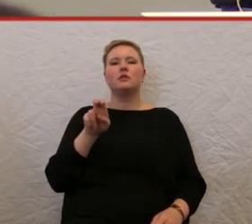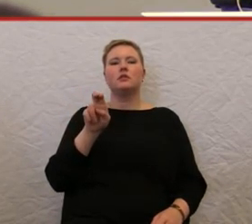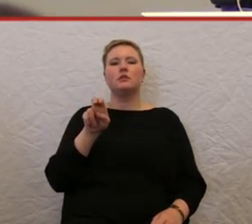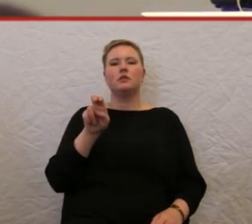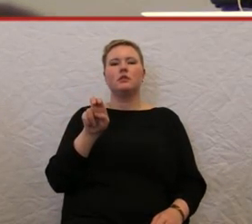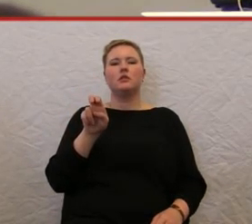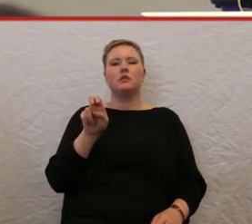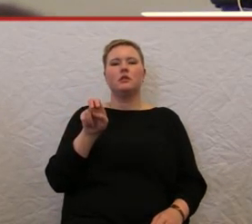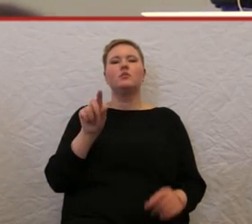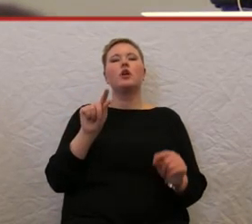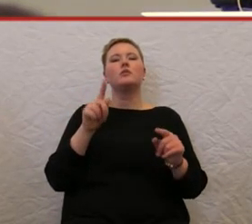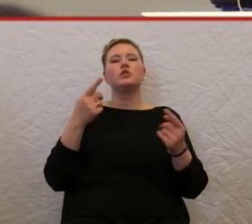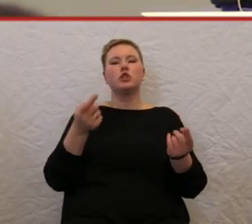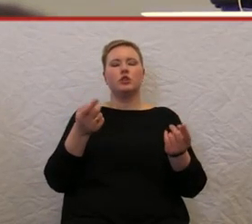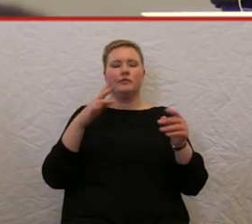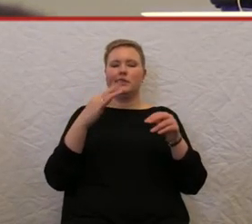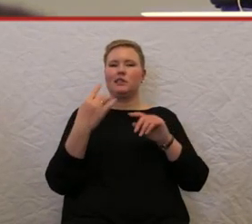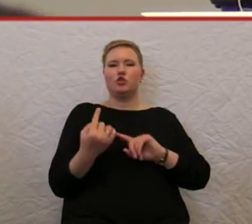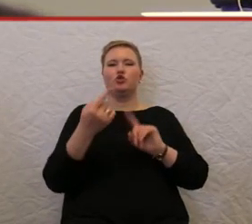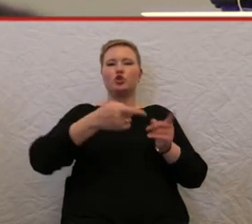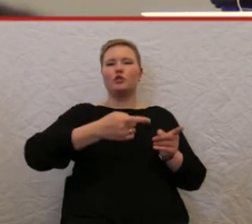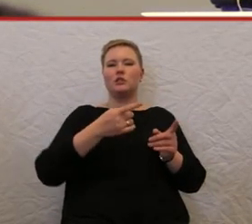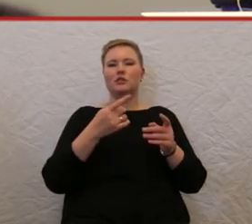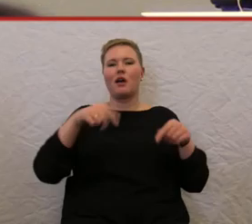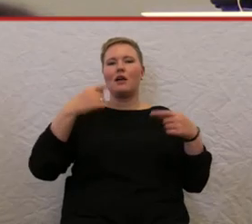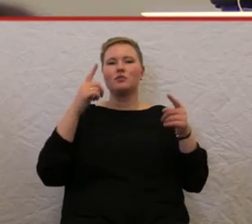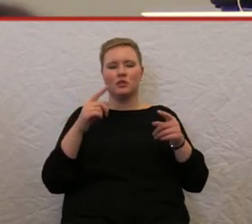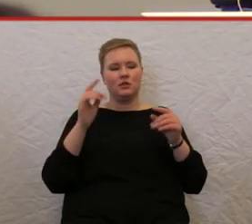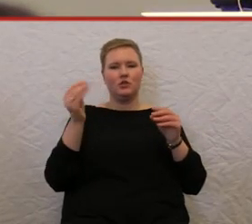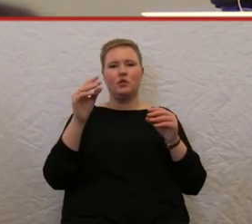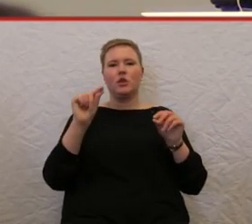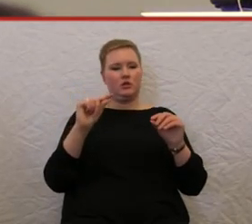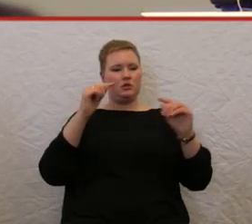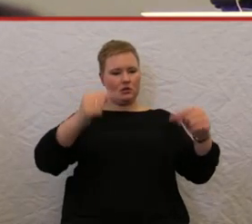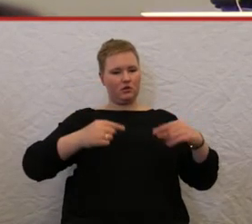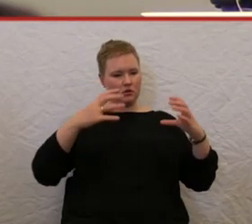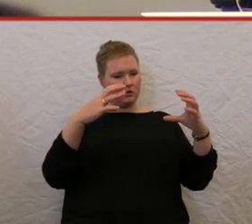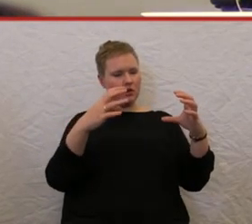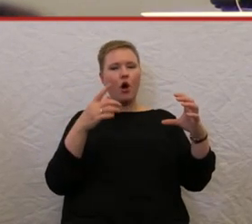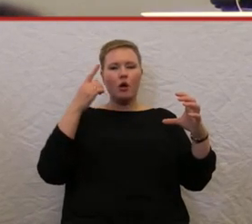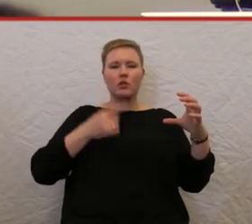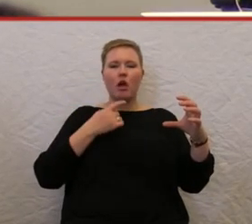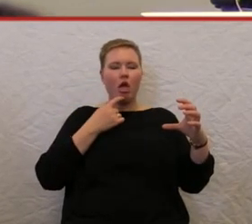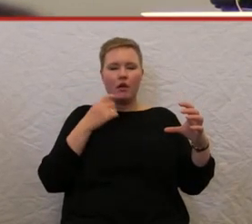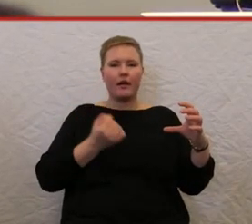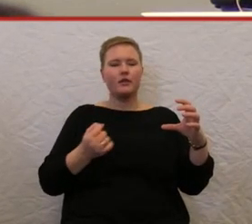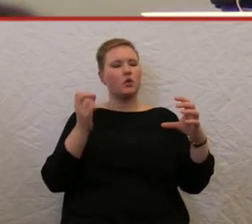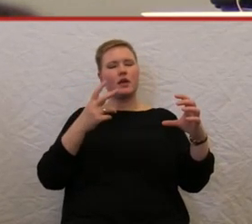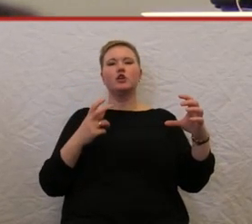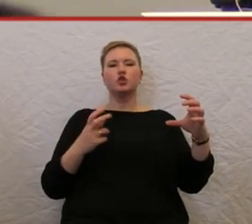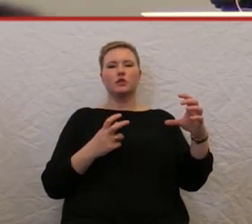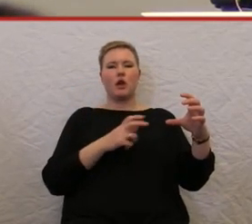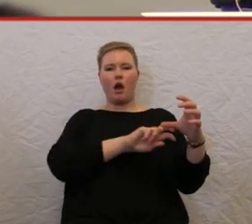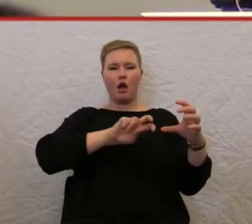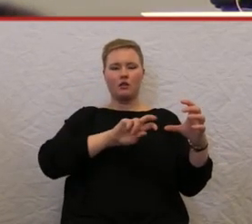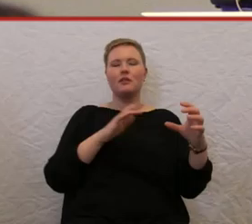Also muss man Stützräder ausklappen. Also was passiert ist, man fängt dann an, von einem gewissen Designaspekt auszugehen, weil der Designer